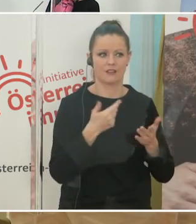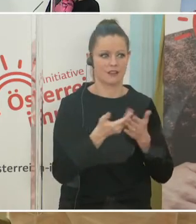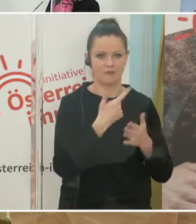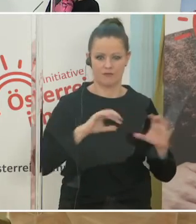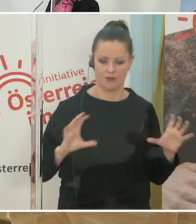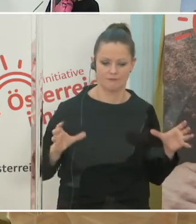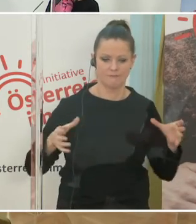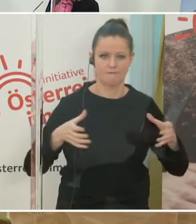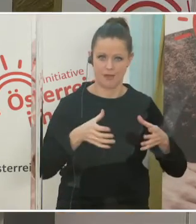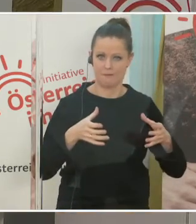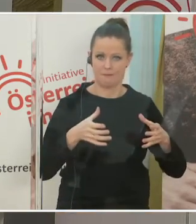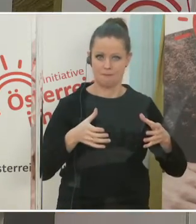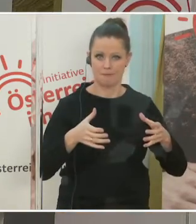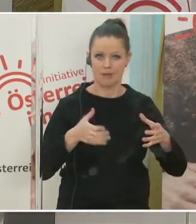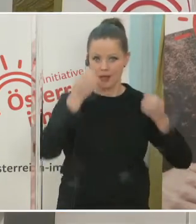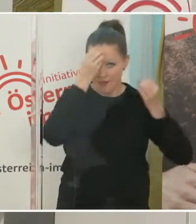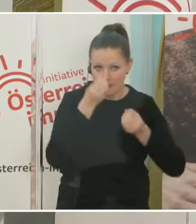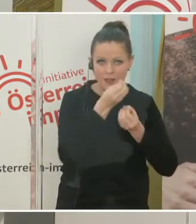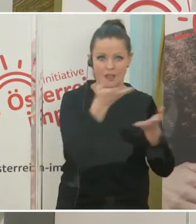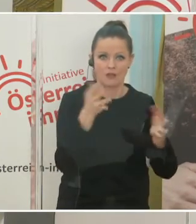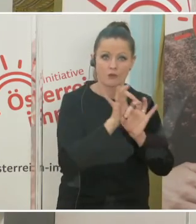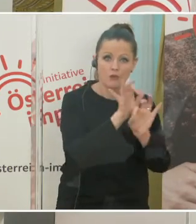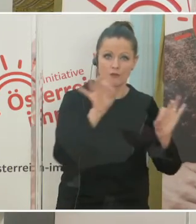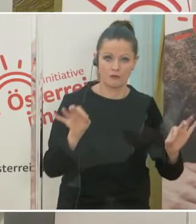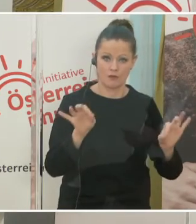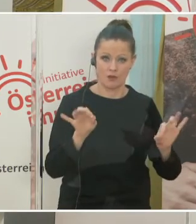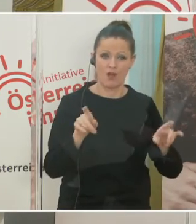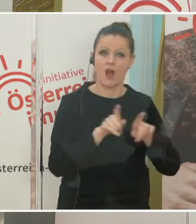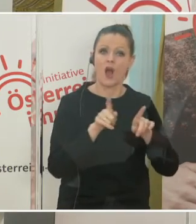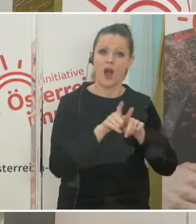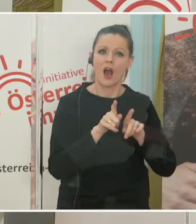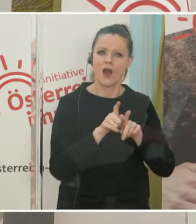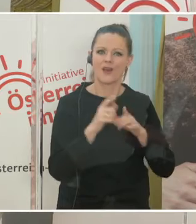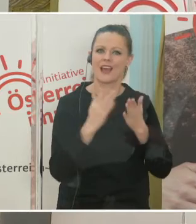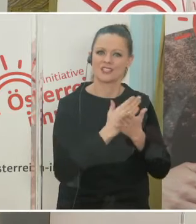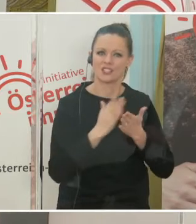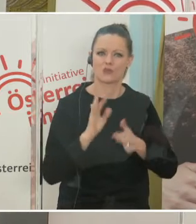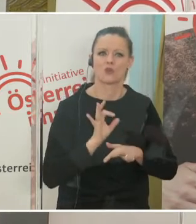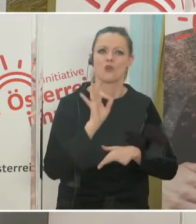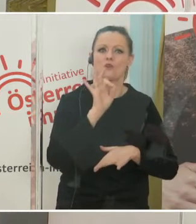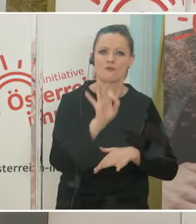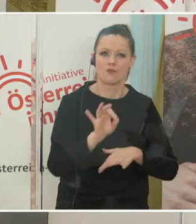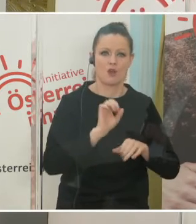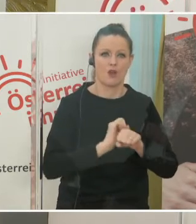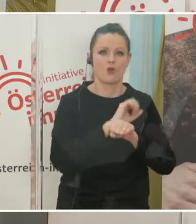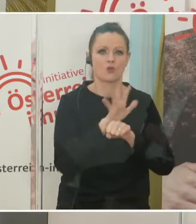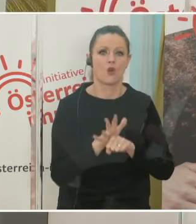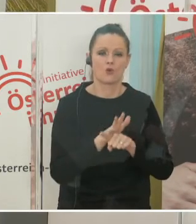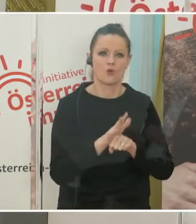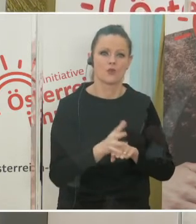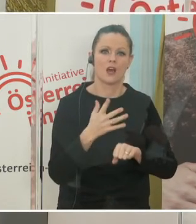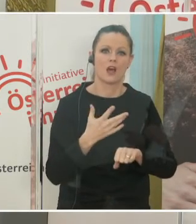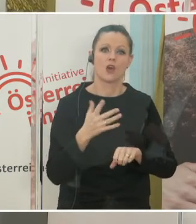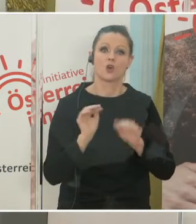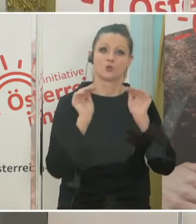um zu informieren, um die Entscheidung zur Corona-Schutzimpfung den Leuten möglichst informiert